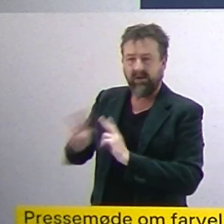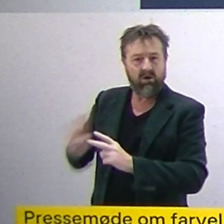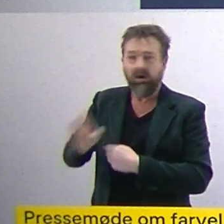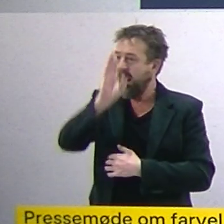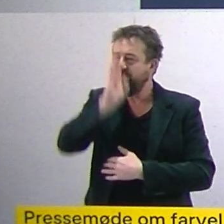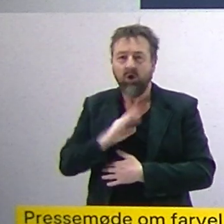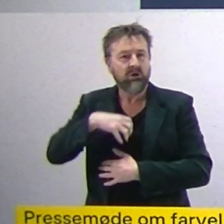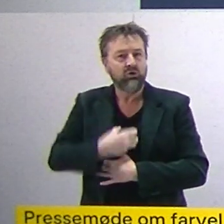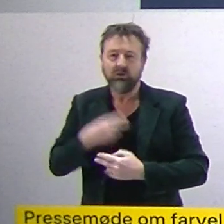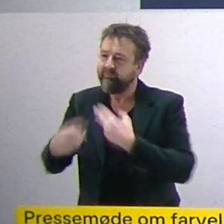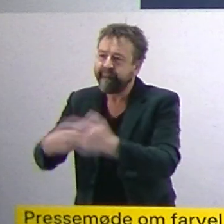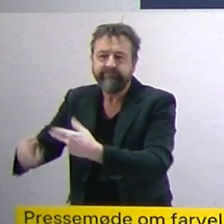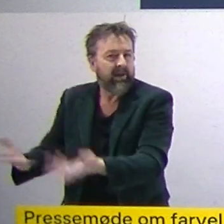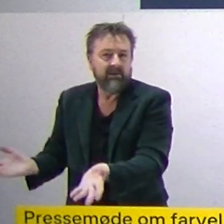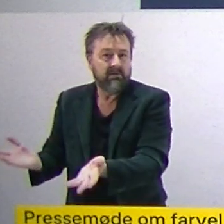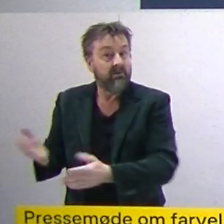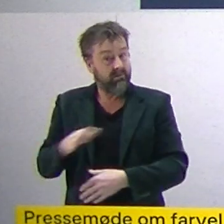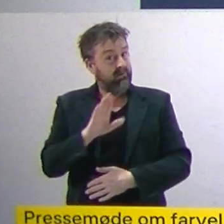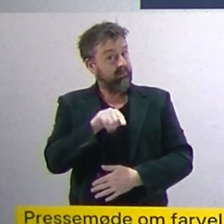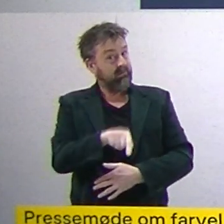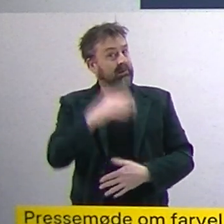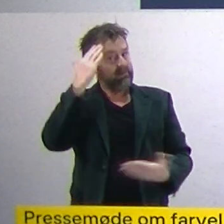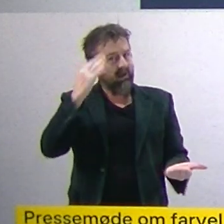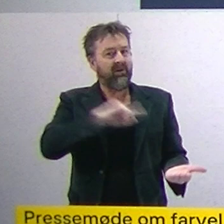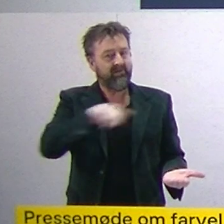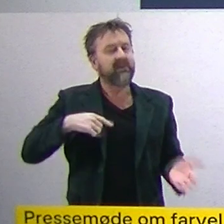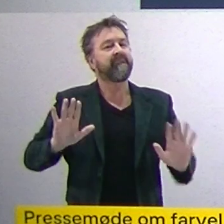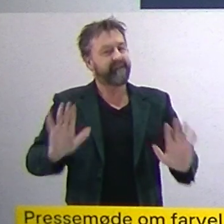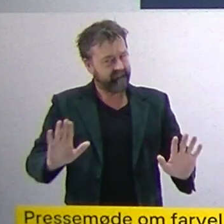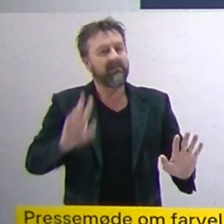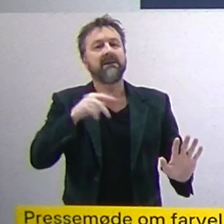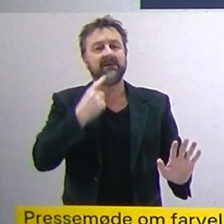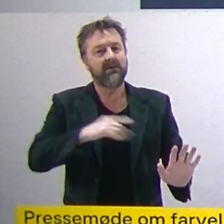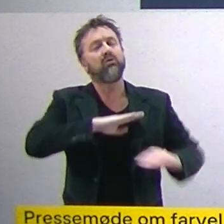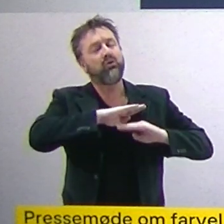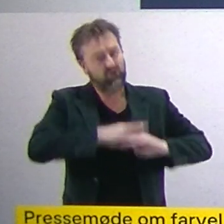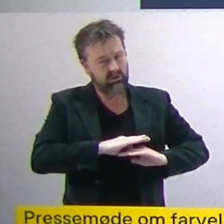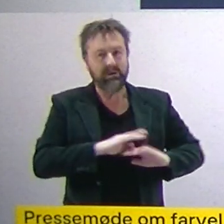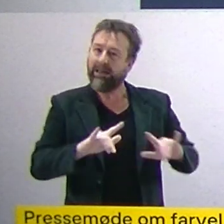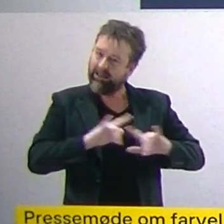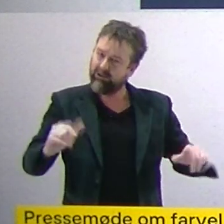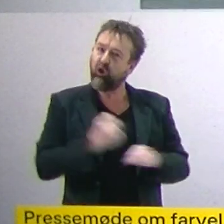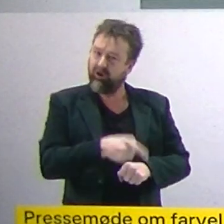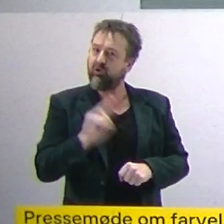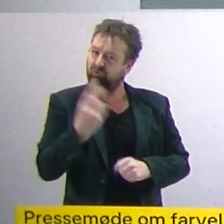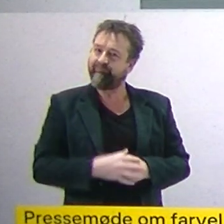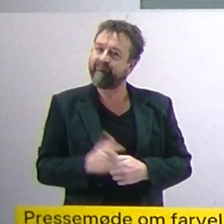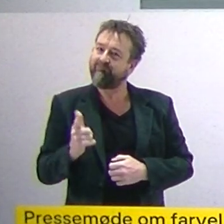sygdomsforløb. Og det er bare grunden for, at det er trygt, og det er det rigtige at gøre nu. Tak.